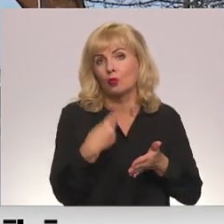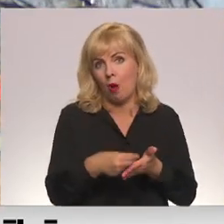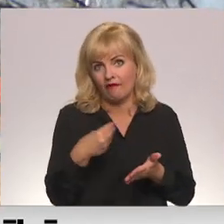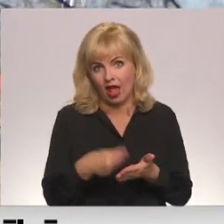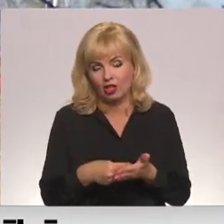Līdzīt, Latvijas televīzija.